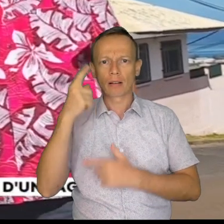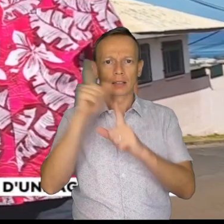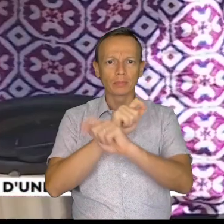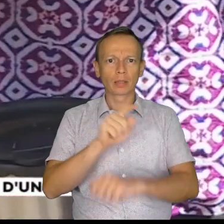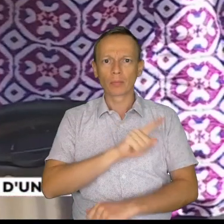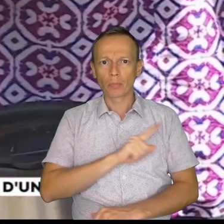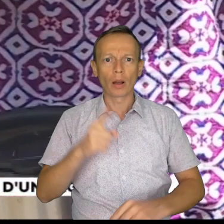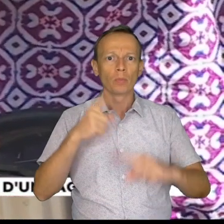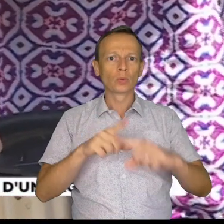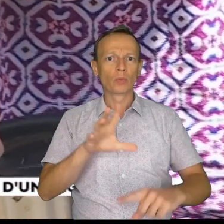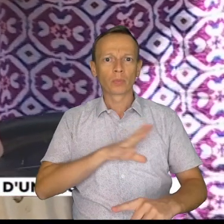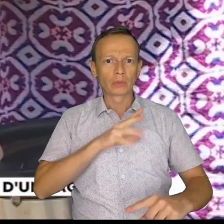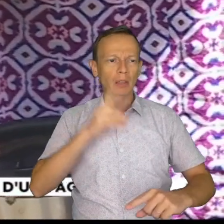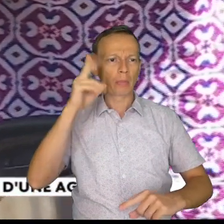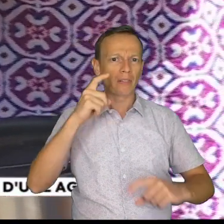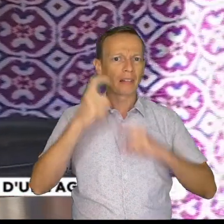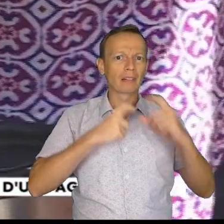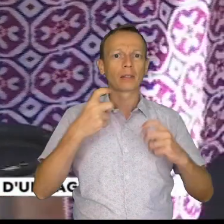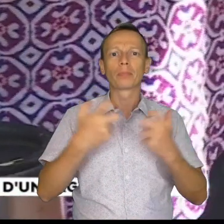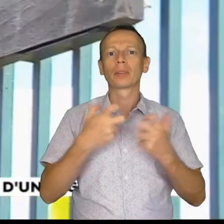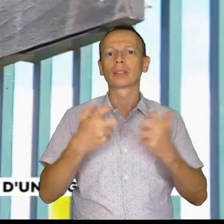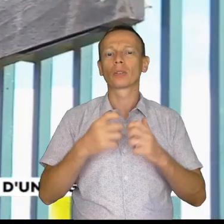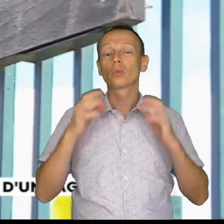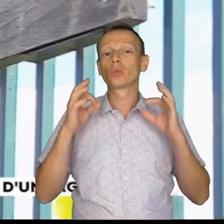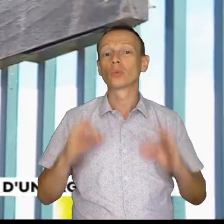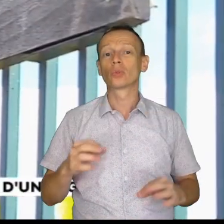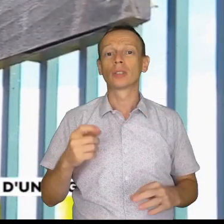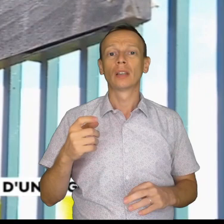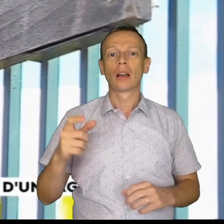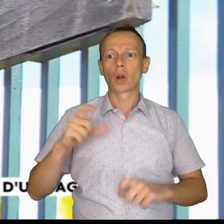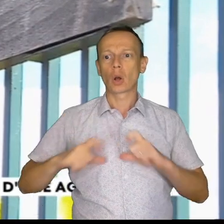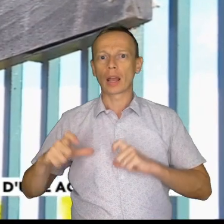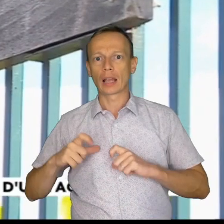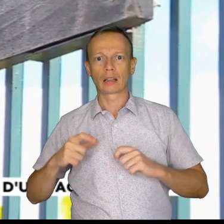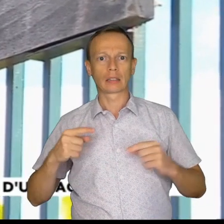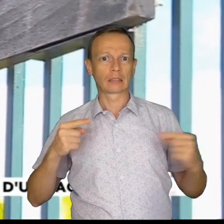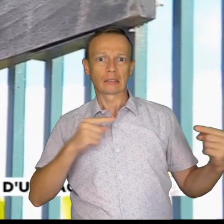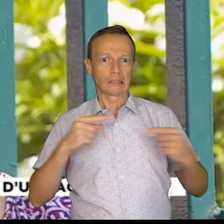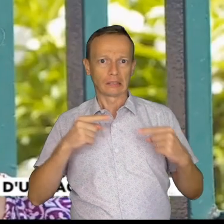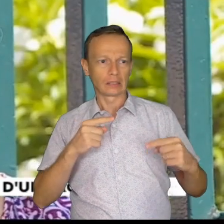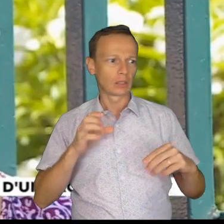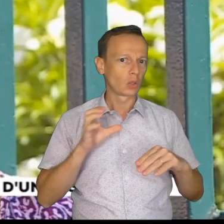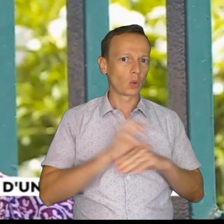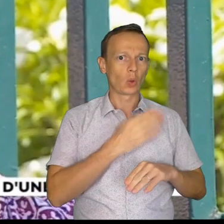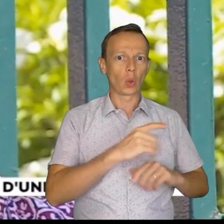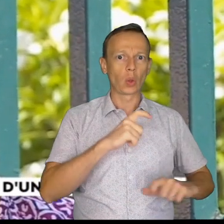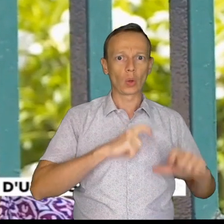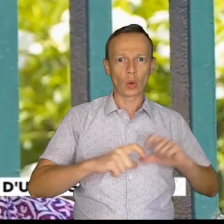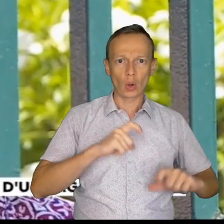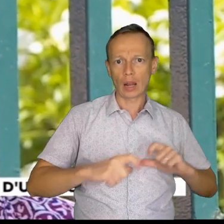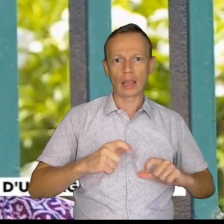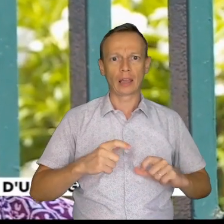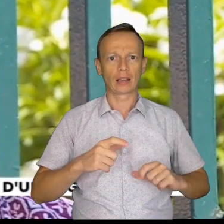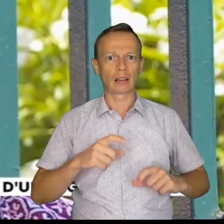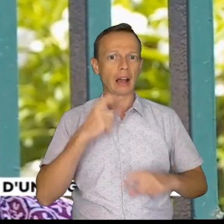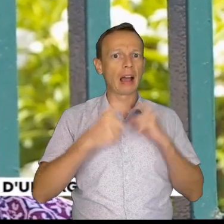agressifs. Un professeur a d'ailleurs été agressé par un de ses collègues il y a un mois, juste avant les vacances. Une enquête est en